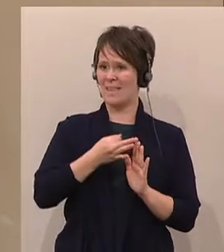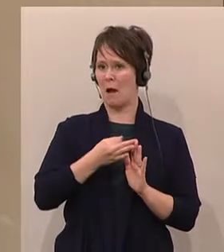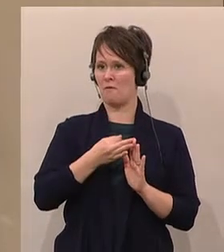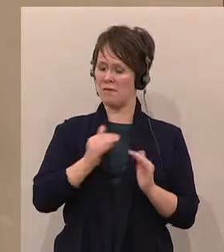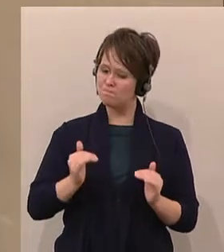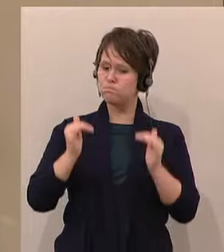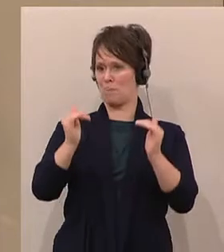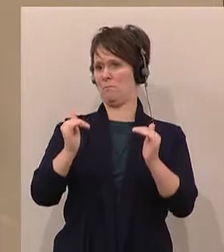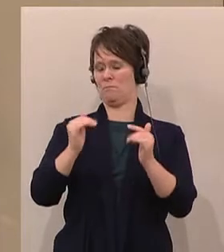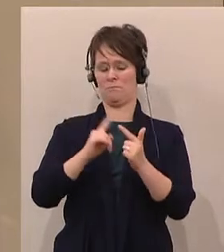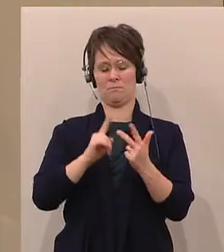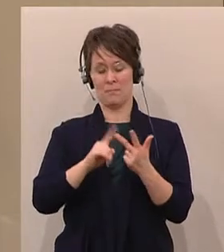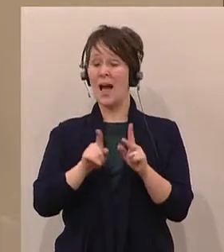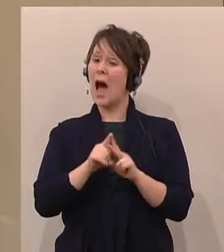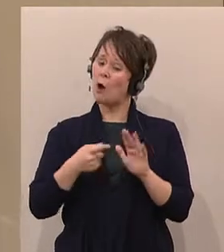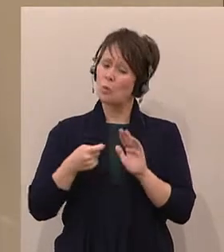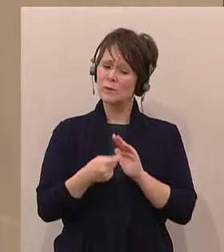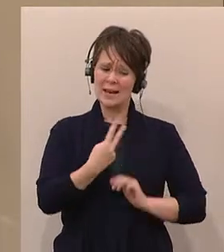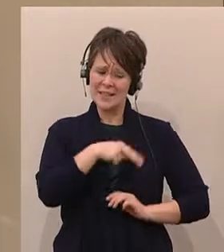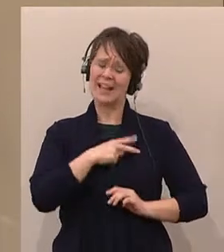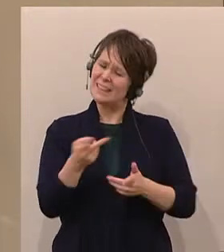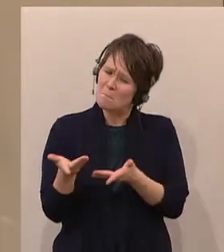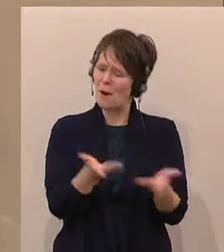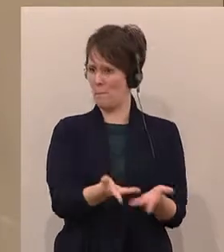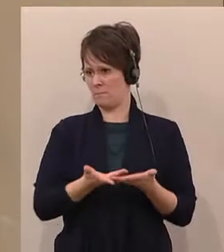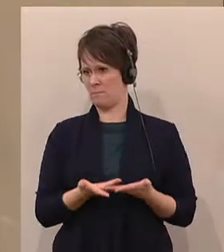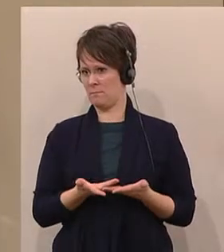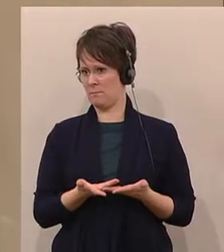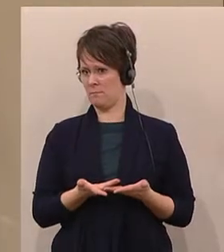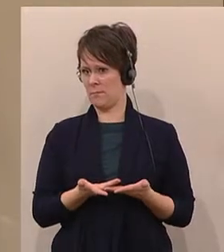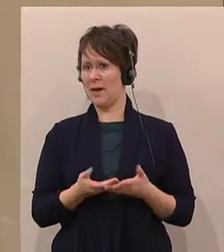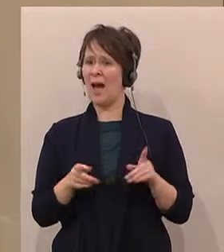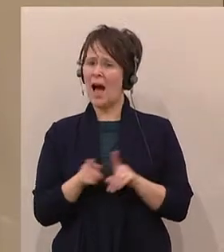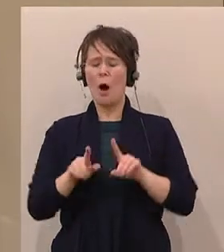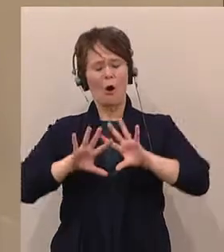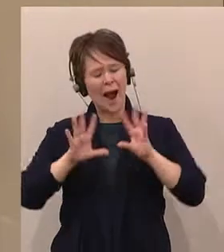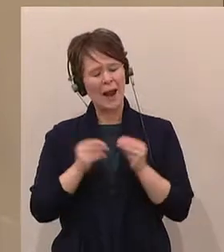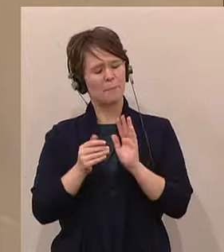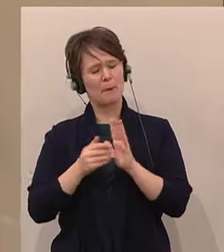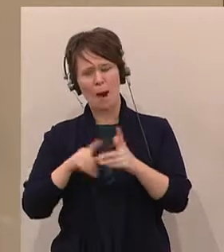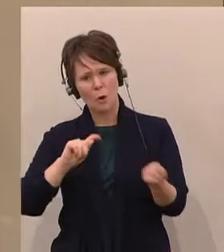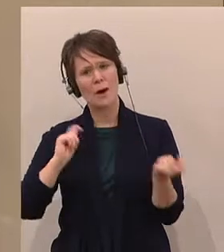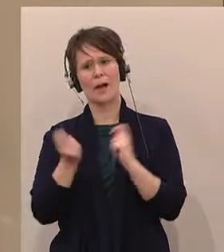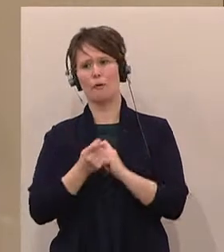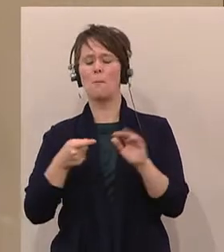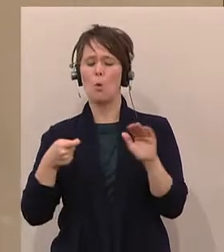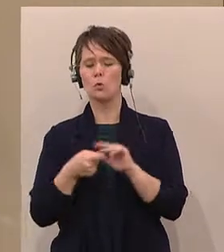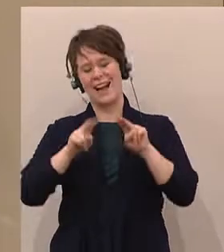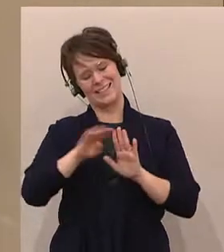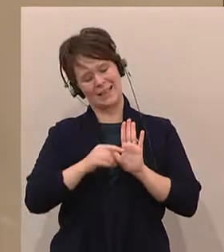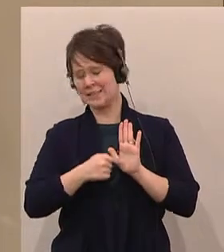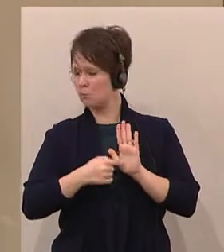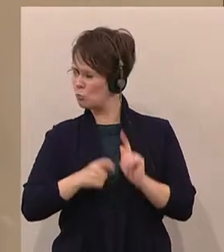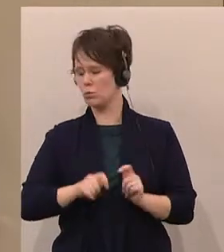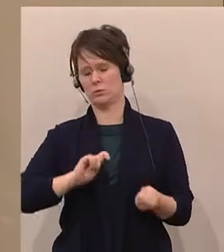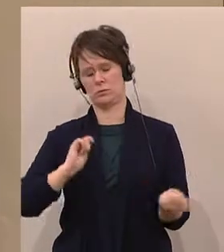diese Unterhaltsgarantie erhalten und dass generell eine Reform des Unterhaltsrechts kommt. Und das